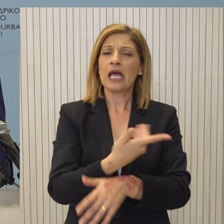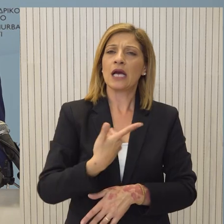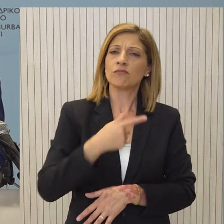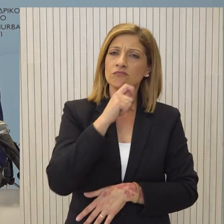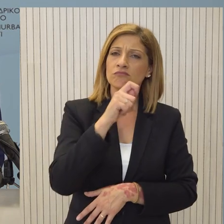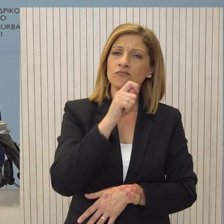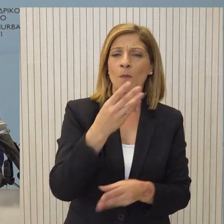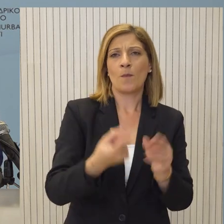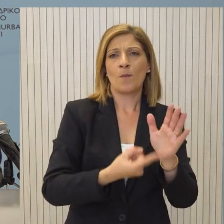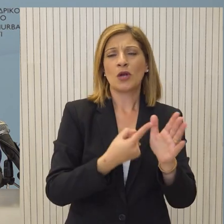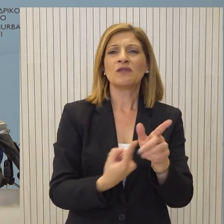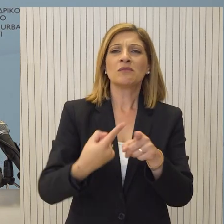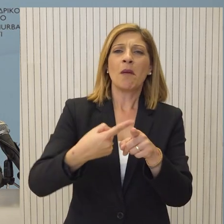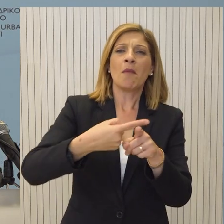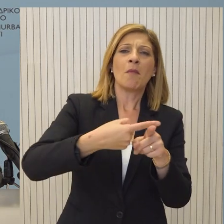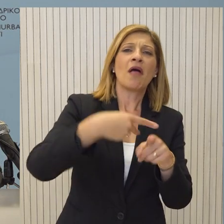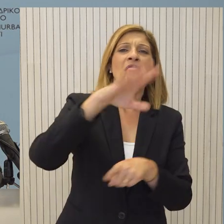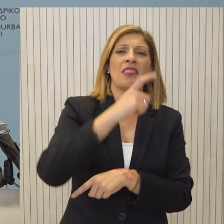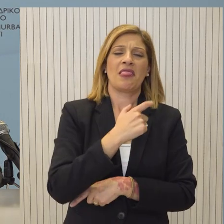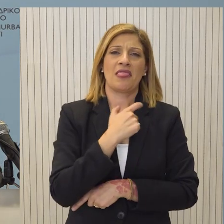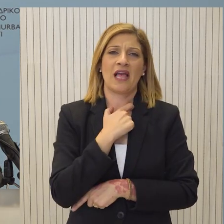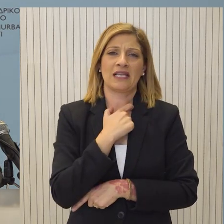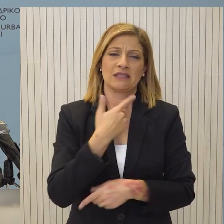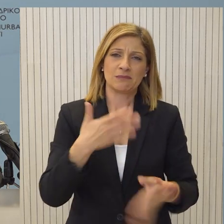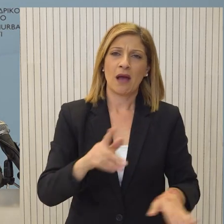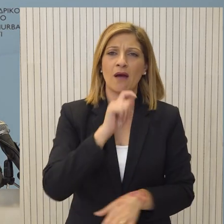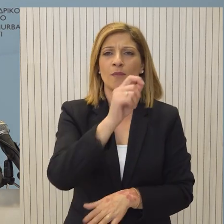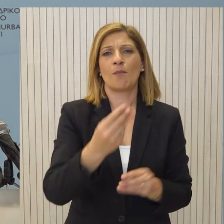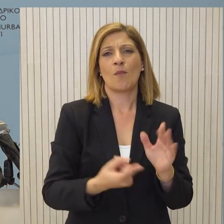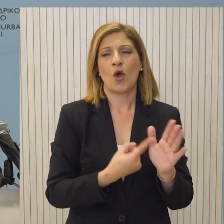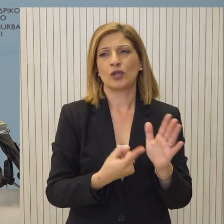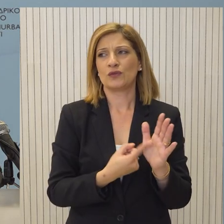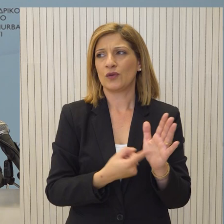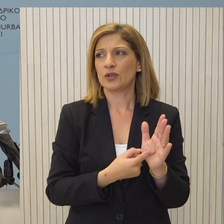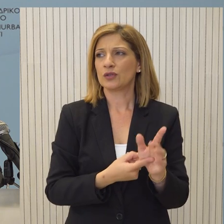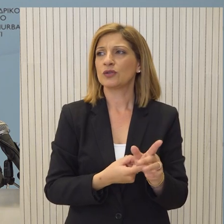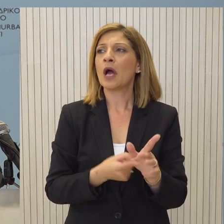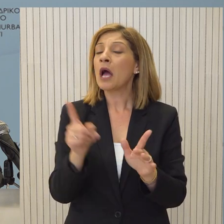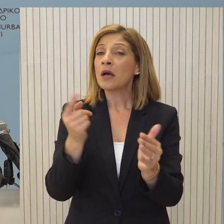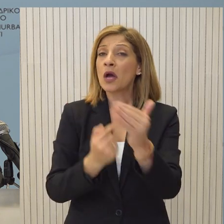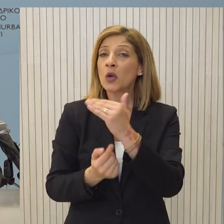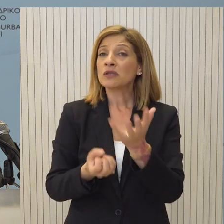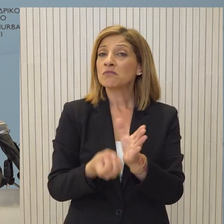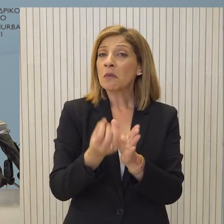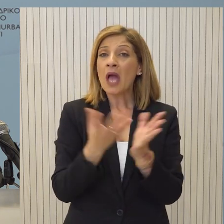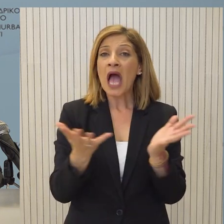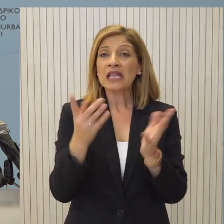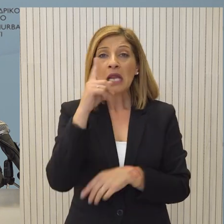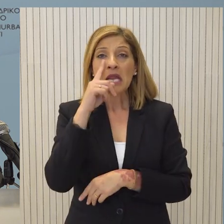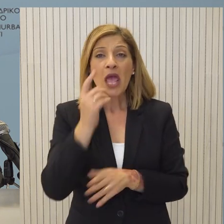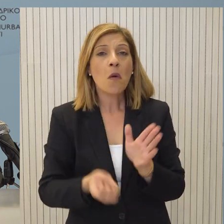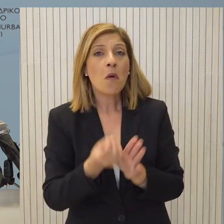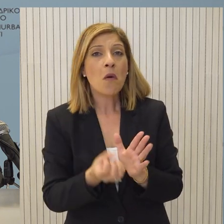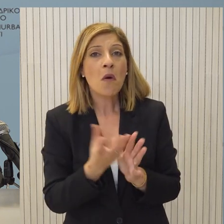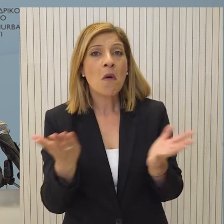πολλά και δεν πρόκειται να προσθέσουμε οτιδήποτε περισσότερο στα όσα ήδη έχουν λεχθεί. Και δεν υπάρχει αφήνει εξέλιξης αυτό. Δεν έχει κάποιες